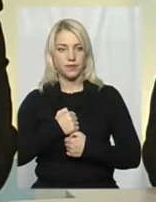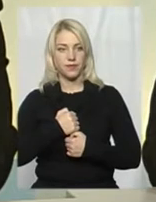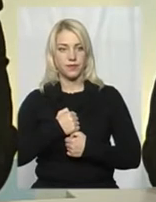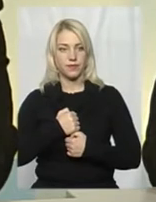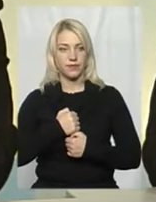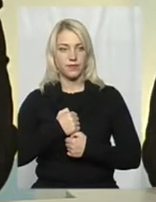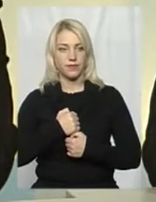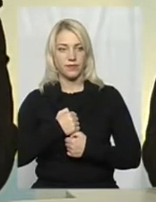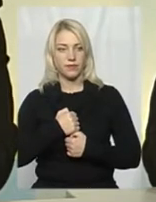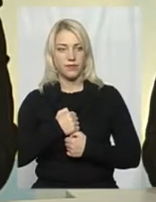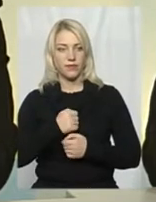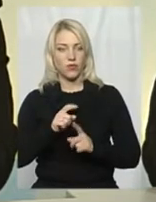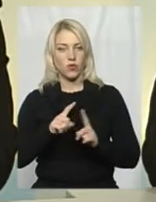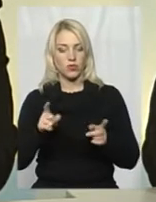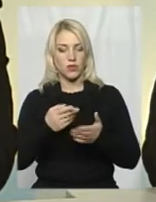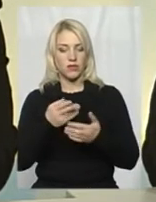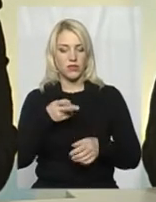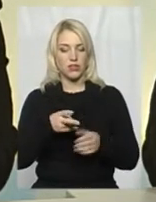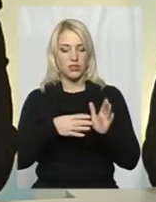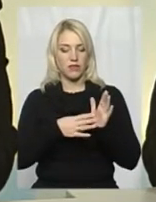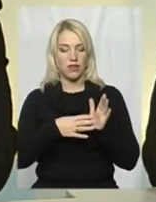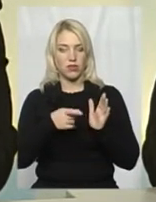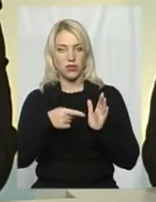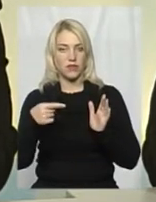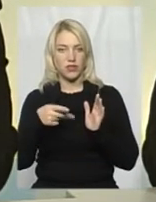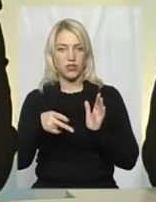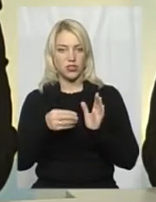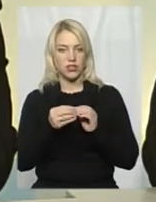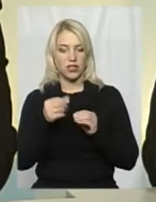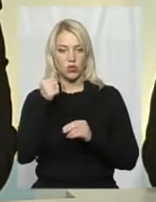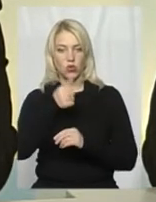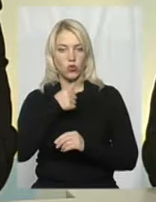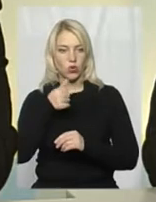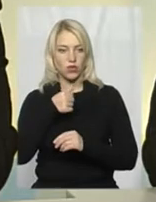особливо десь з 2009-2010 років